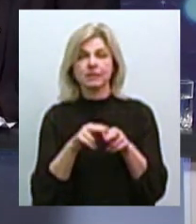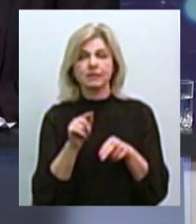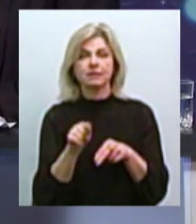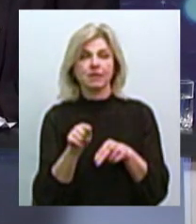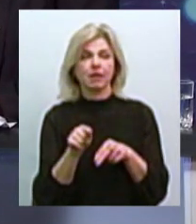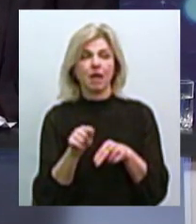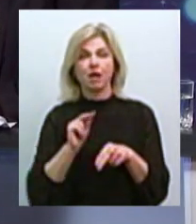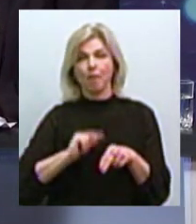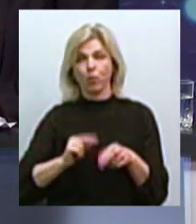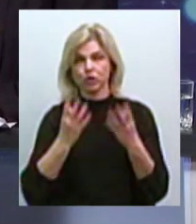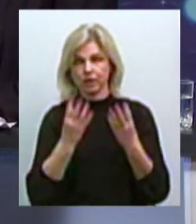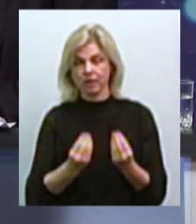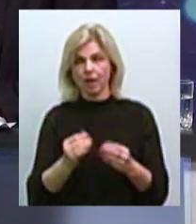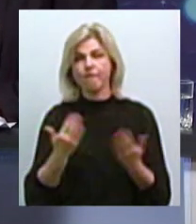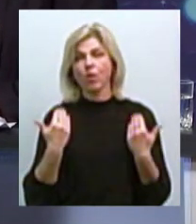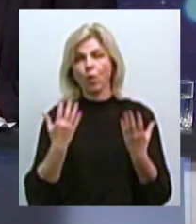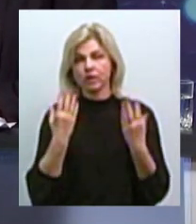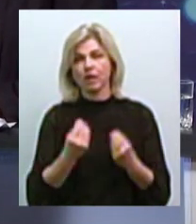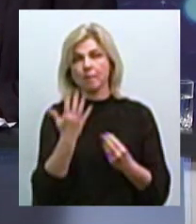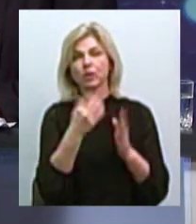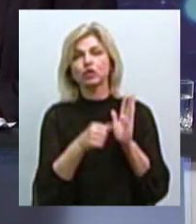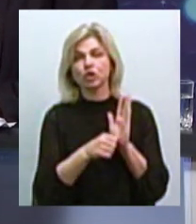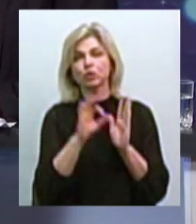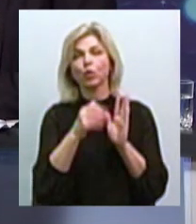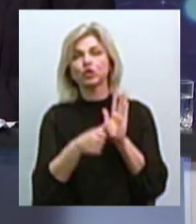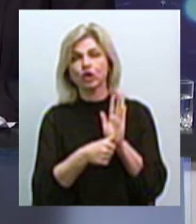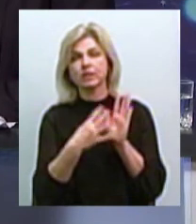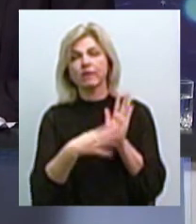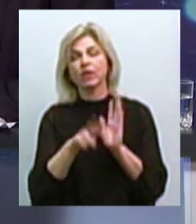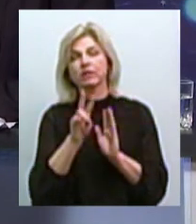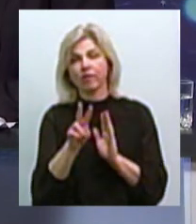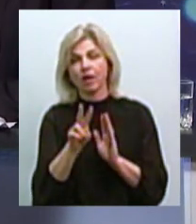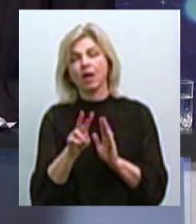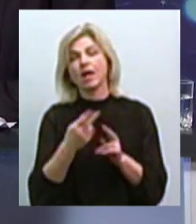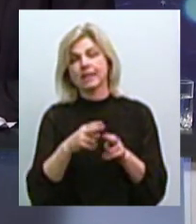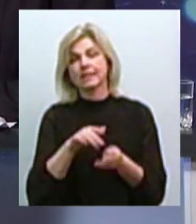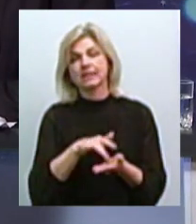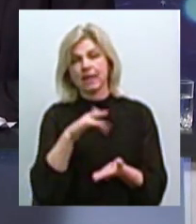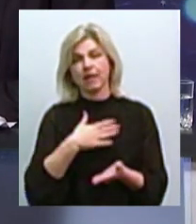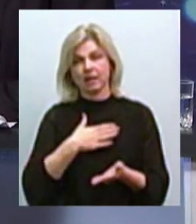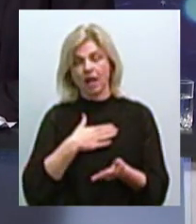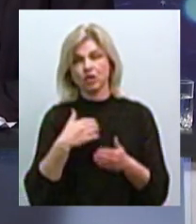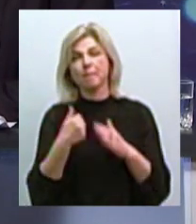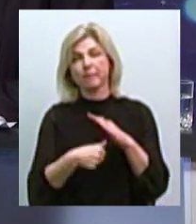в робочі дні, а в вихідні дні 56 06 92. Це центр нашої інтеграції, де